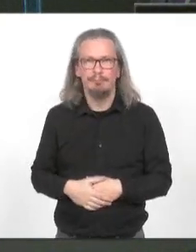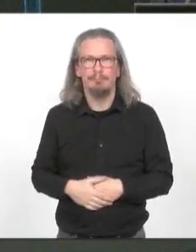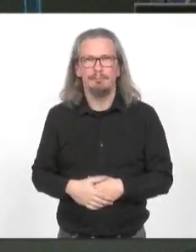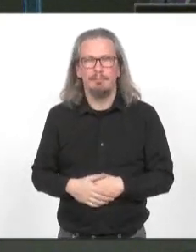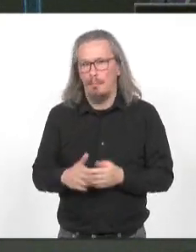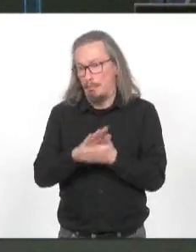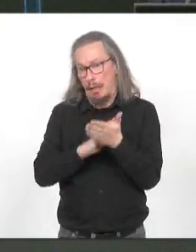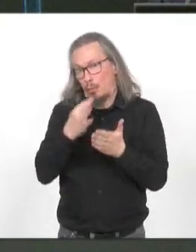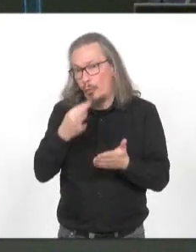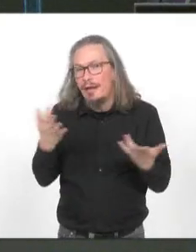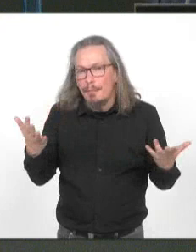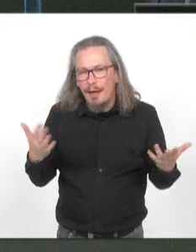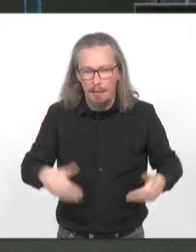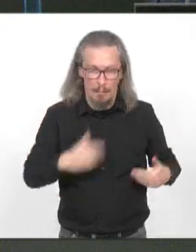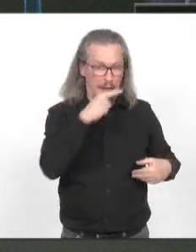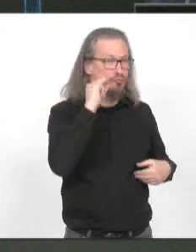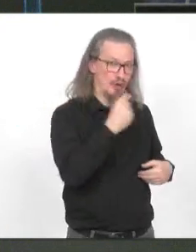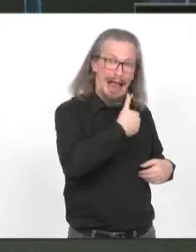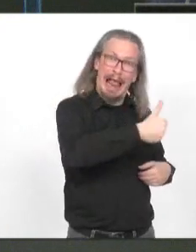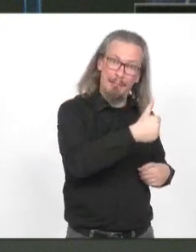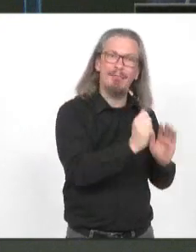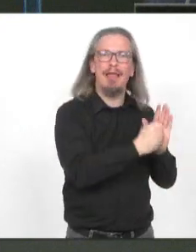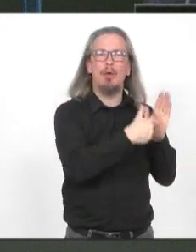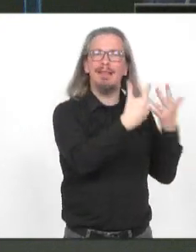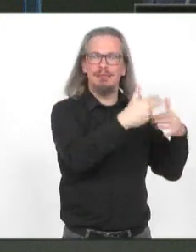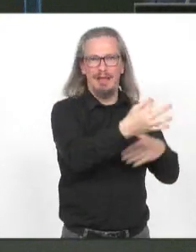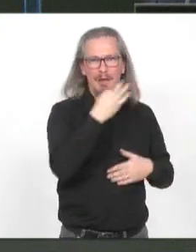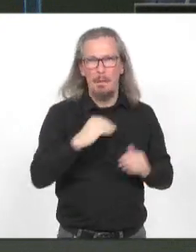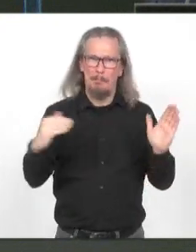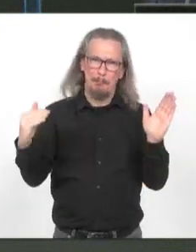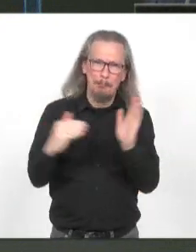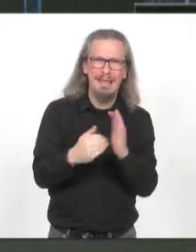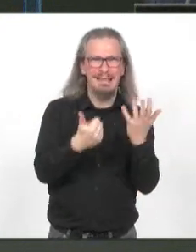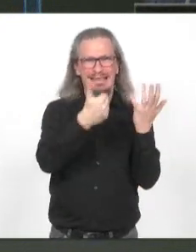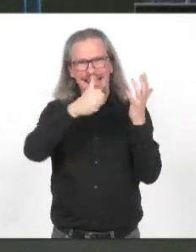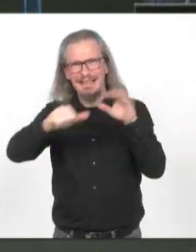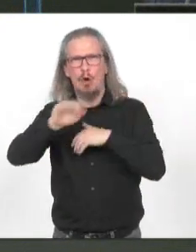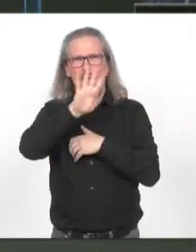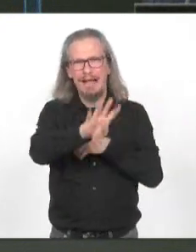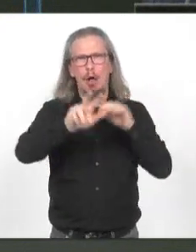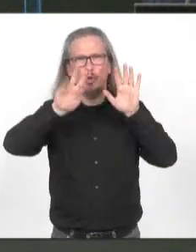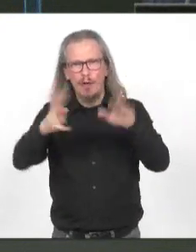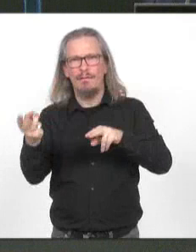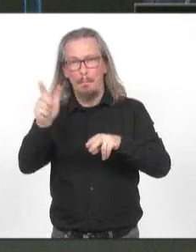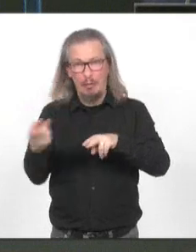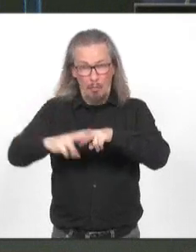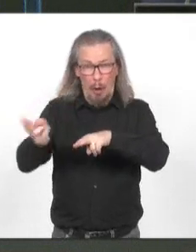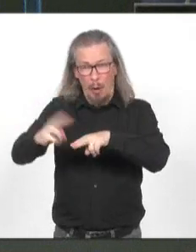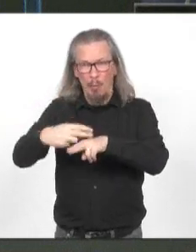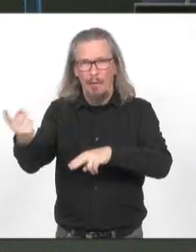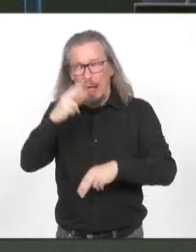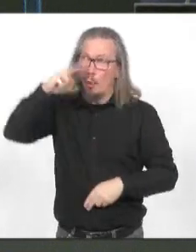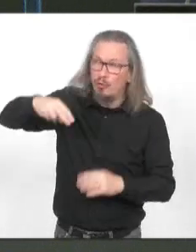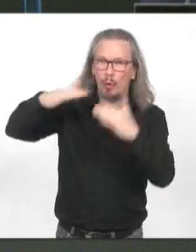Pardon, mais c'est Mme Bouchard elle-même qui, en 2018, rappelait qu'il a 1 649 décès qui étaient dus aux pollutions. Il faut